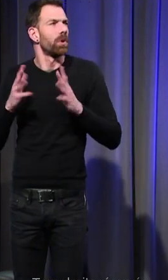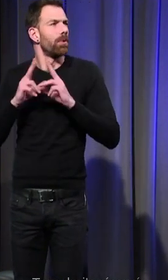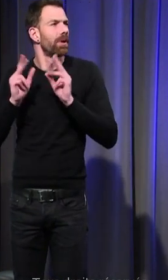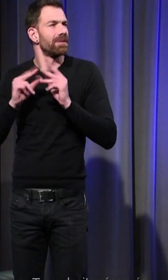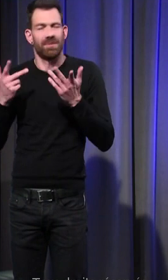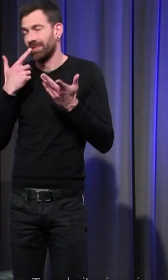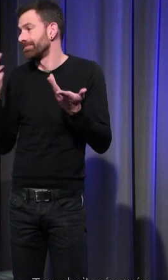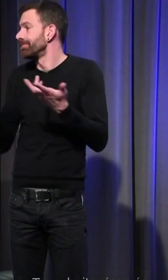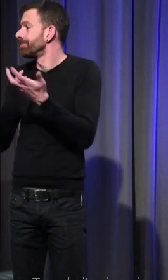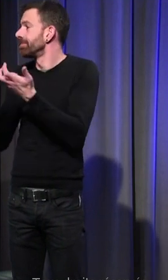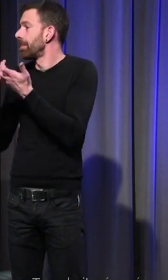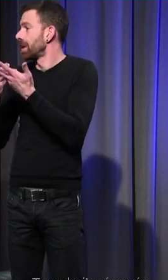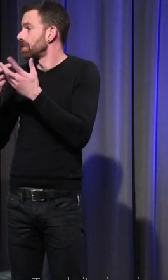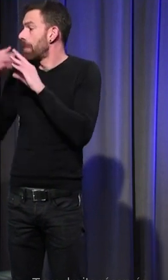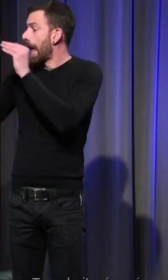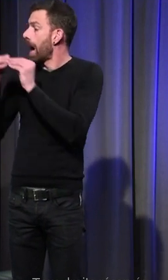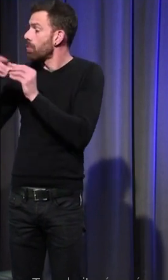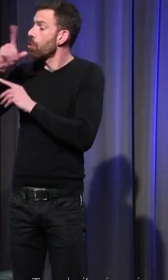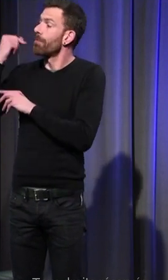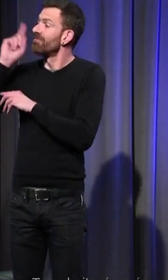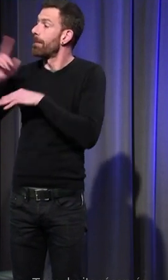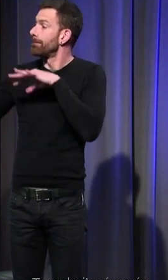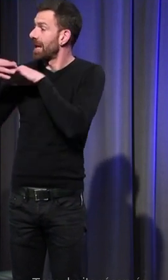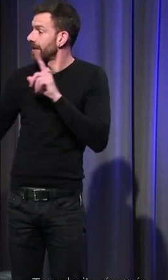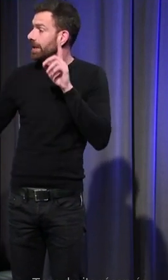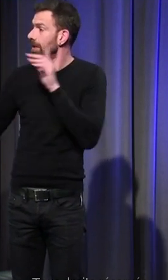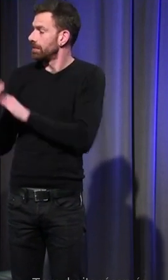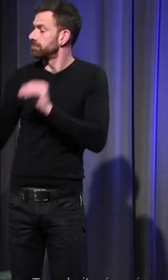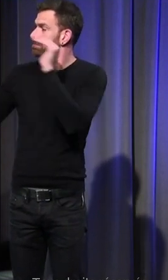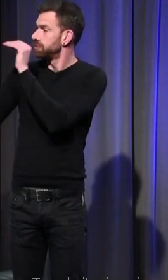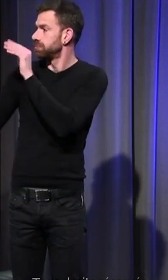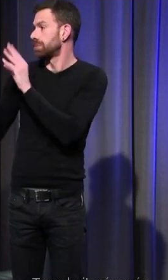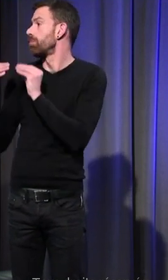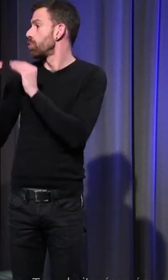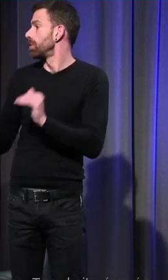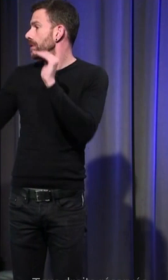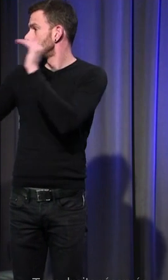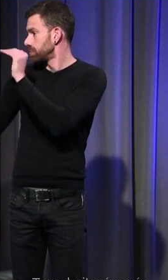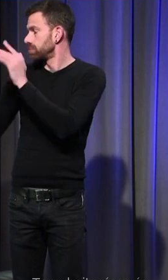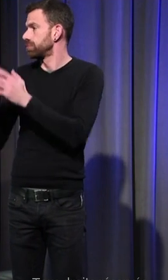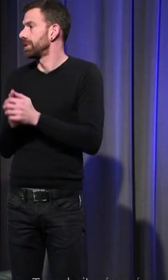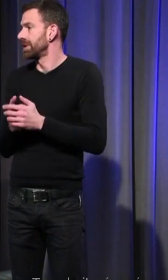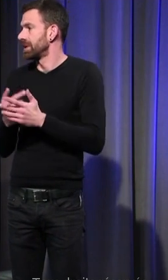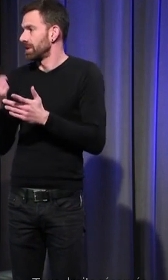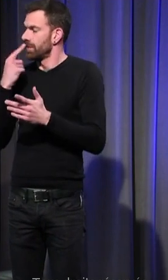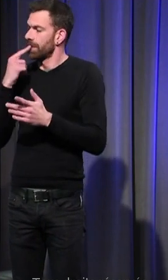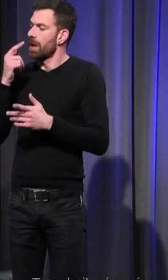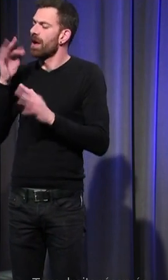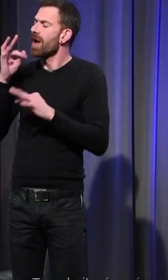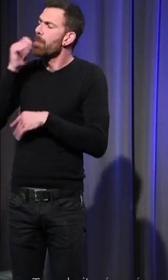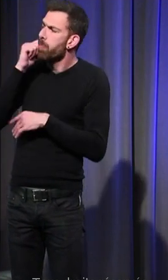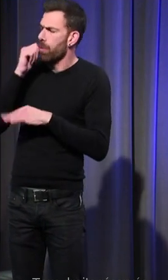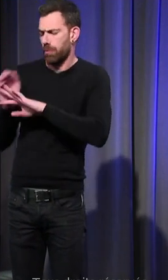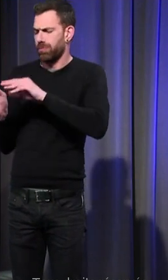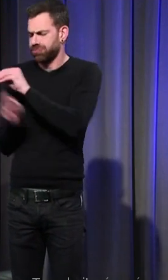typiquement par exemple l'amour conjugal c'est un amour où la dimension charnelle est évacuée non pas qu'elle n